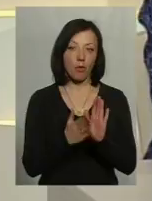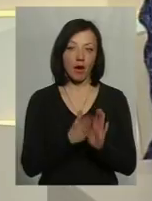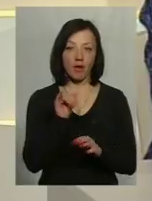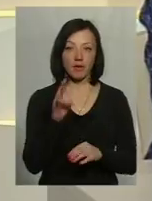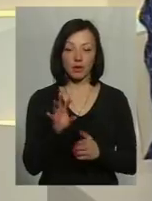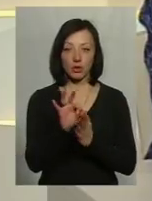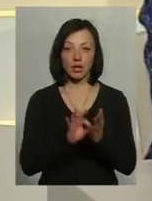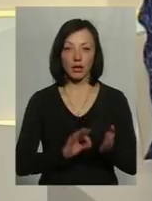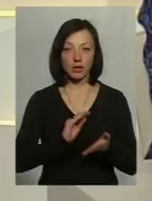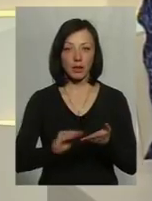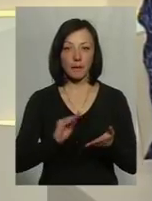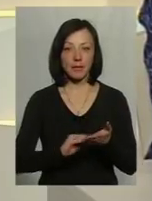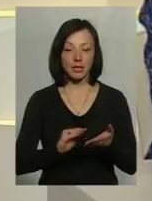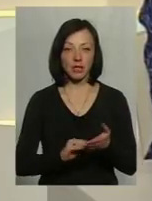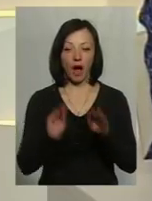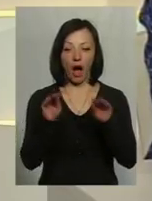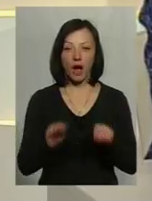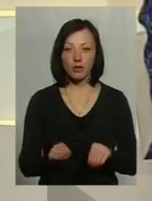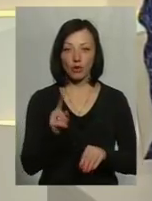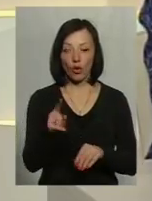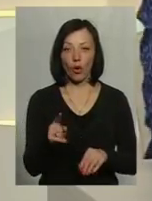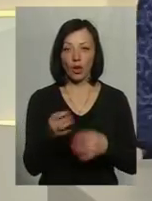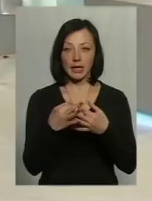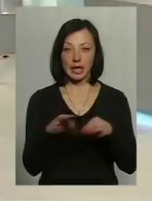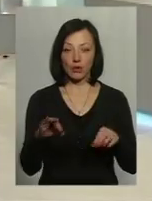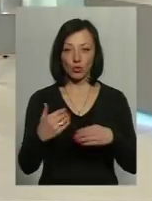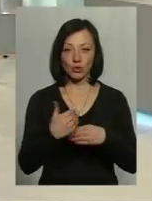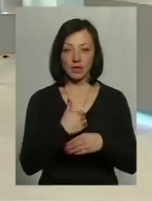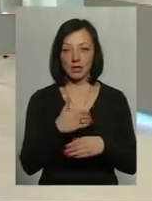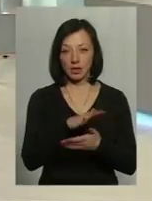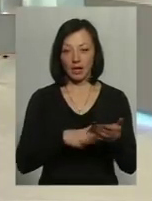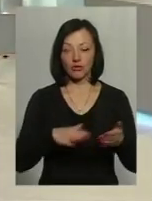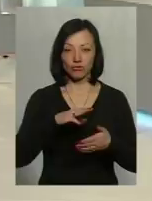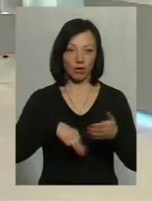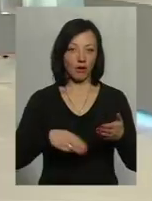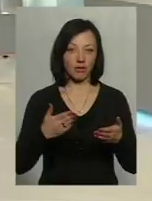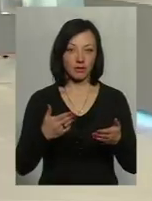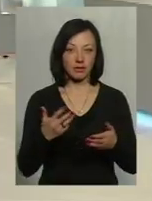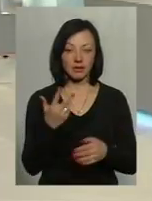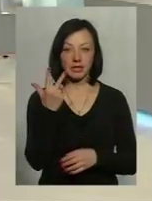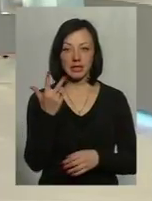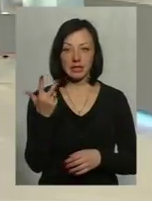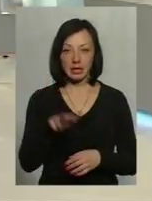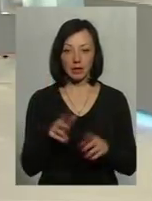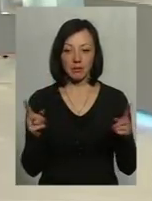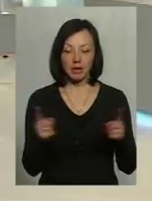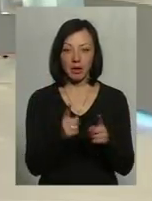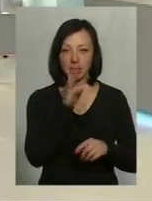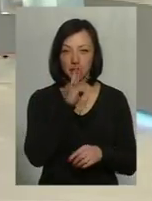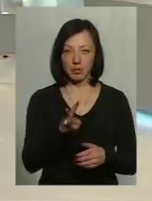відразу напише акт, що його не допустили, і далі чекай штрафу в три мінімальні зарплати.